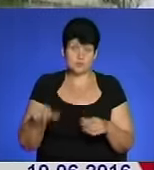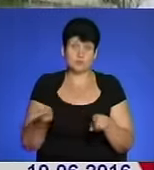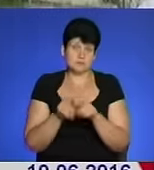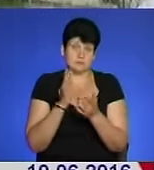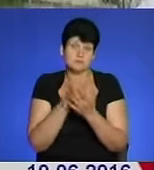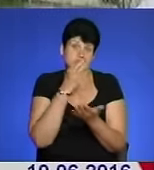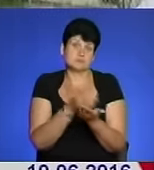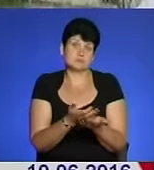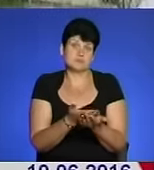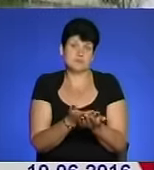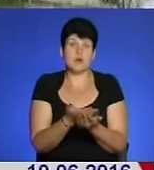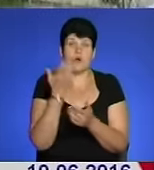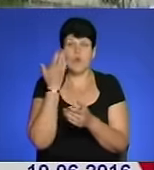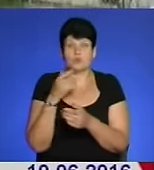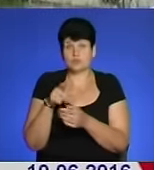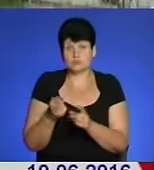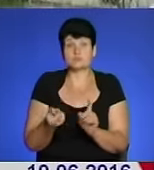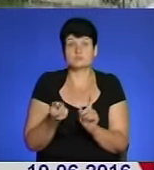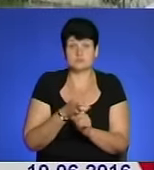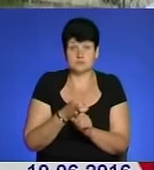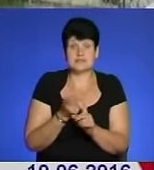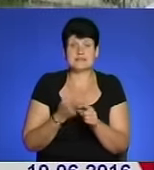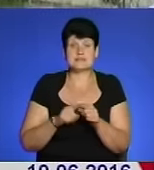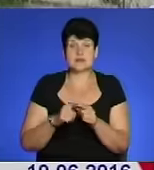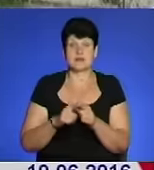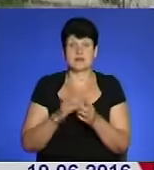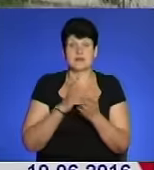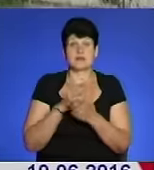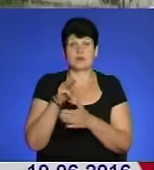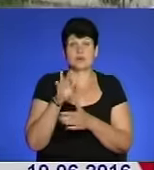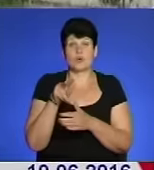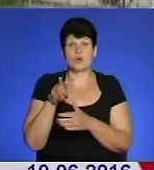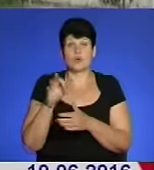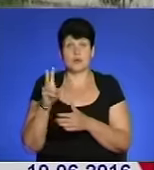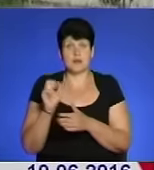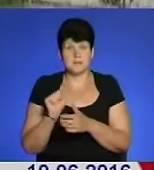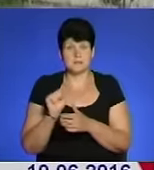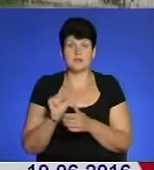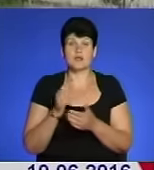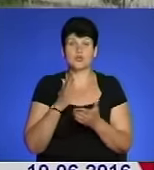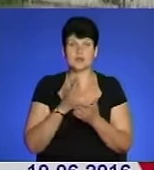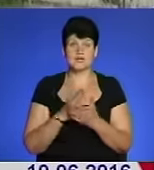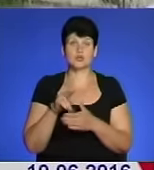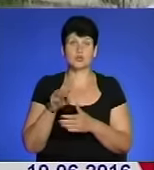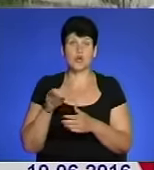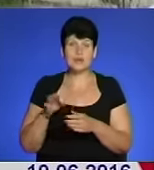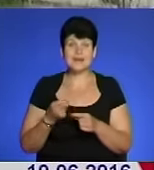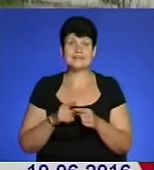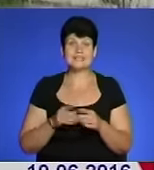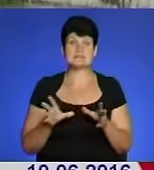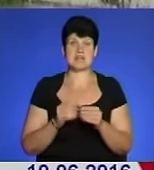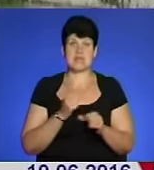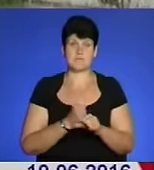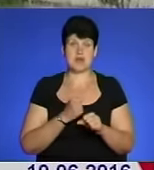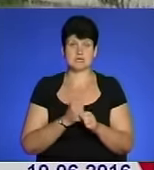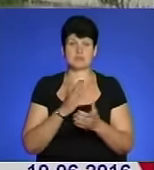відповідальність. Коли громада долучається, це виходить толока. Коли толока, то є спільна праця. Коли є спільна праця,